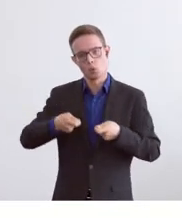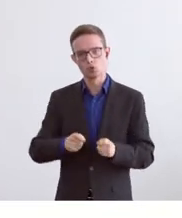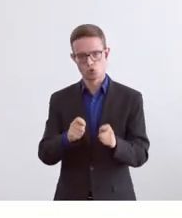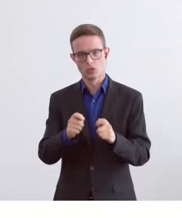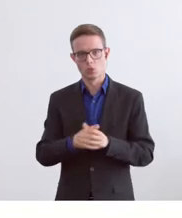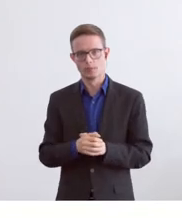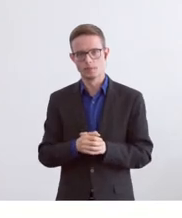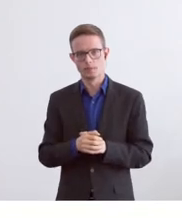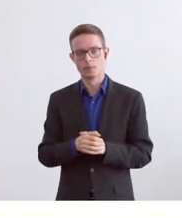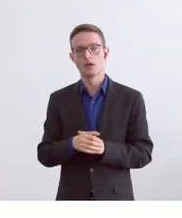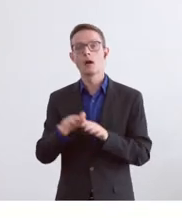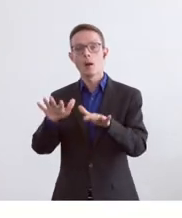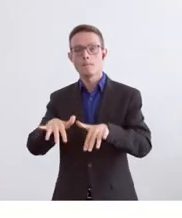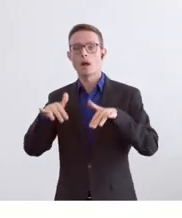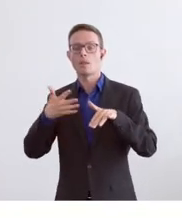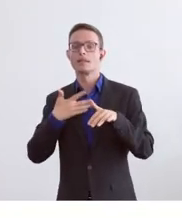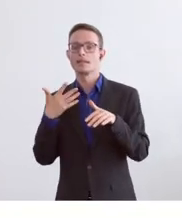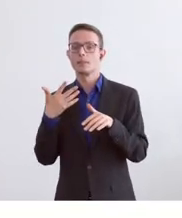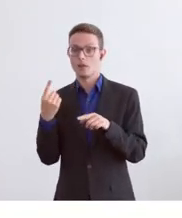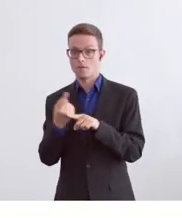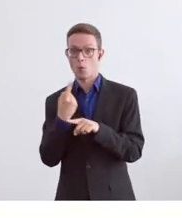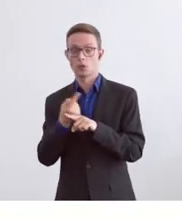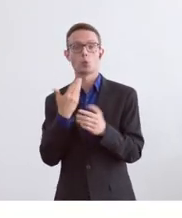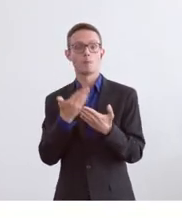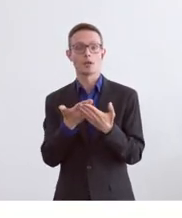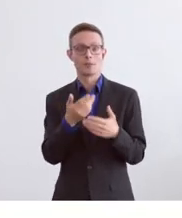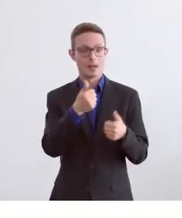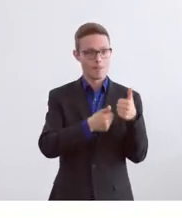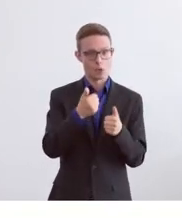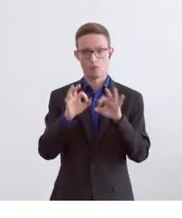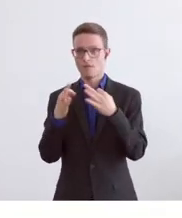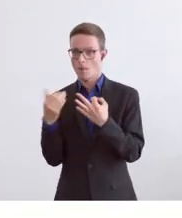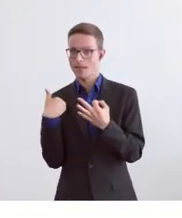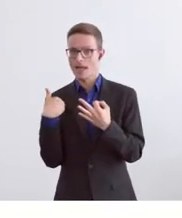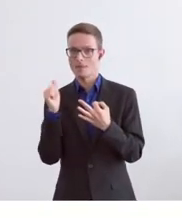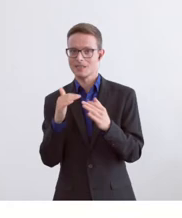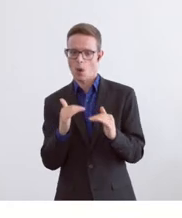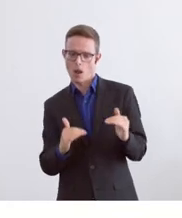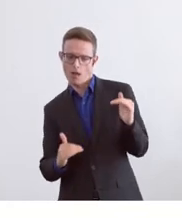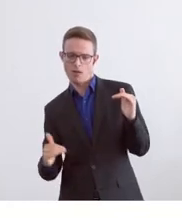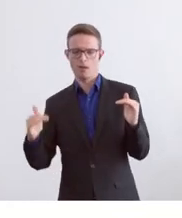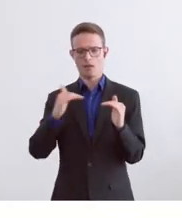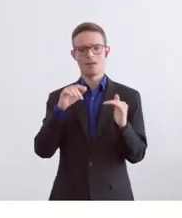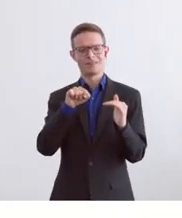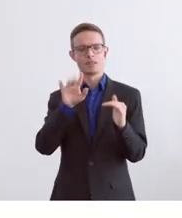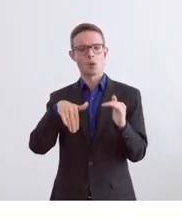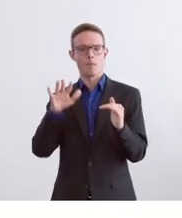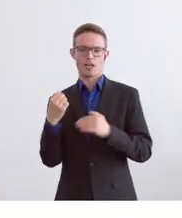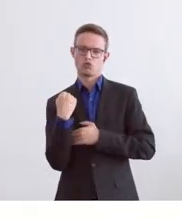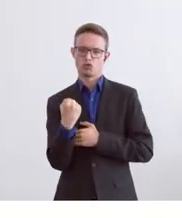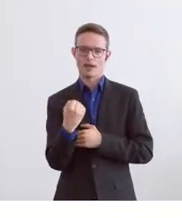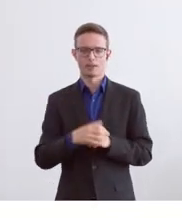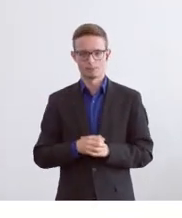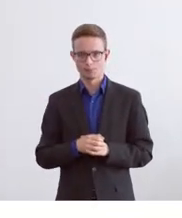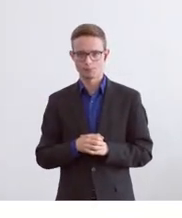verschiedene Forderungen im Parlament, Vereinbarkeit von Beruf und Familienleben zu stärken. Da sind wir offen. Wir haben im